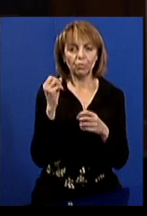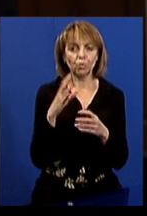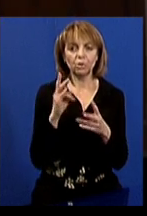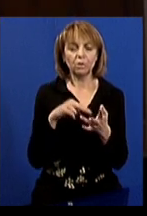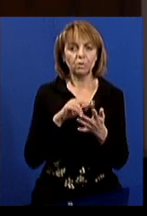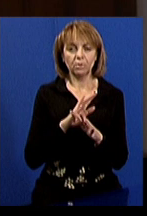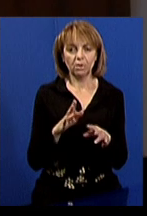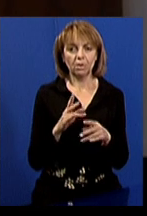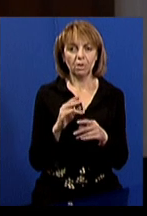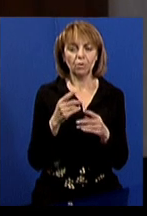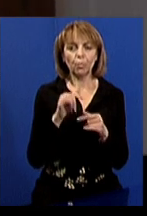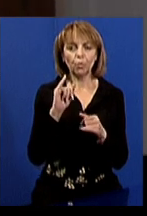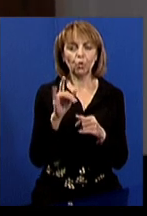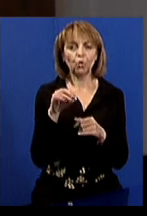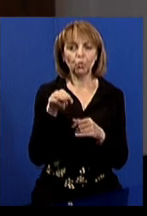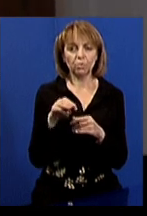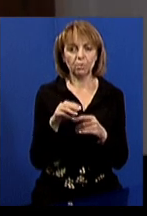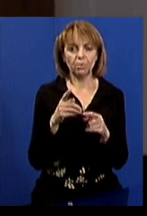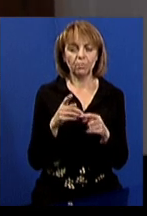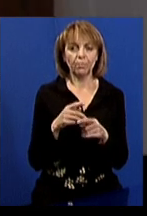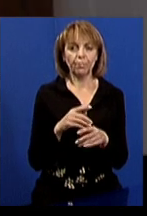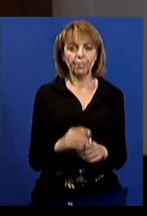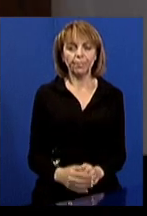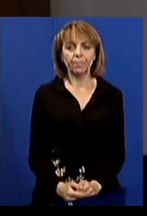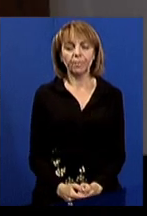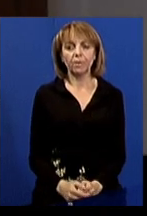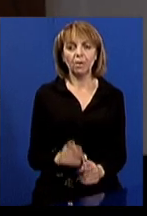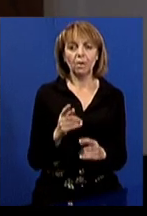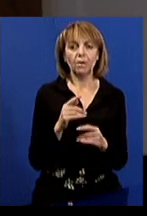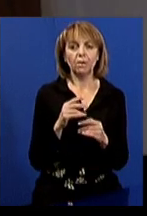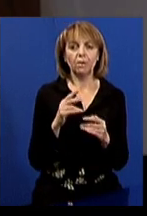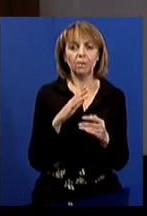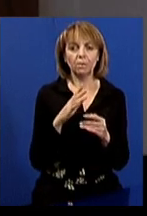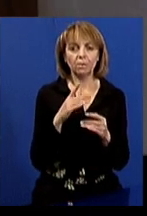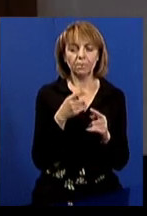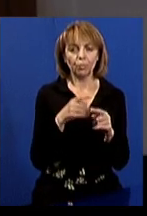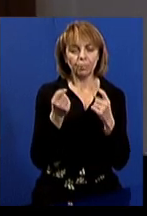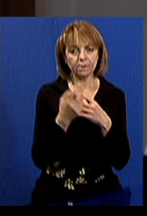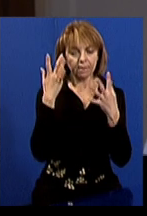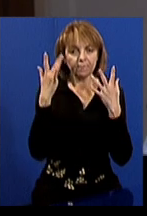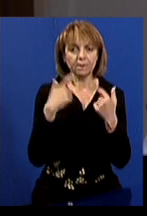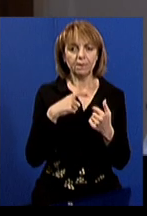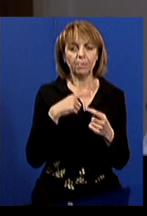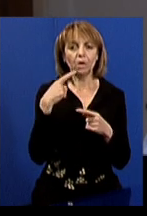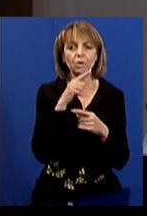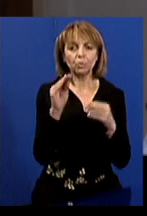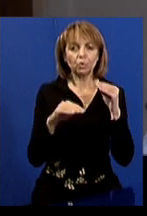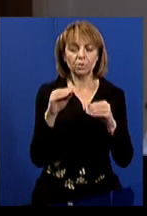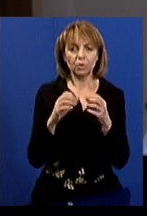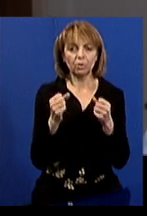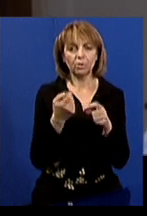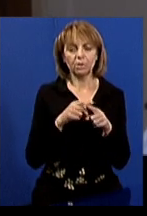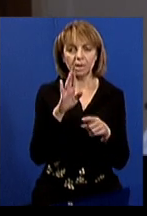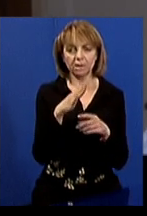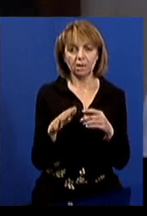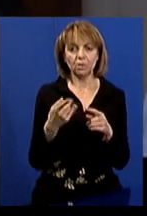Не стійкий ґрунт, на якому цей фонтан ще із такою кількістю води, він просто не встояв би. Уявіть собі економічну складову утримання каскаду.